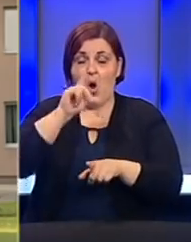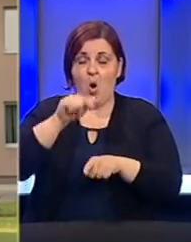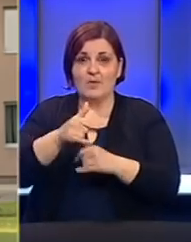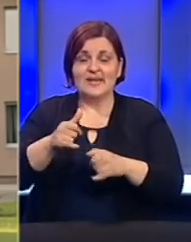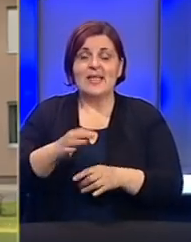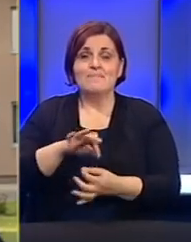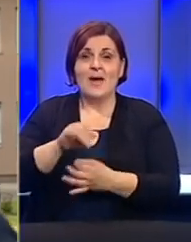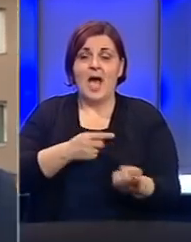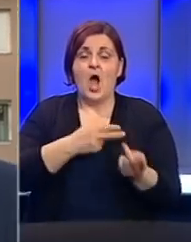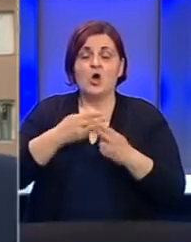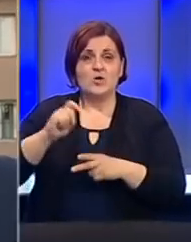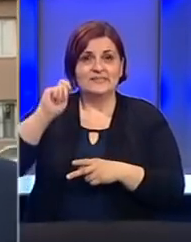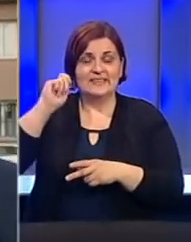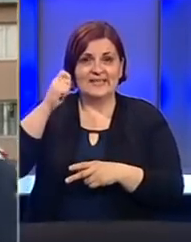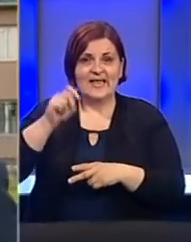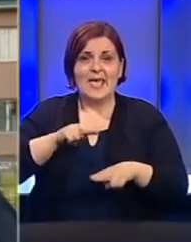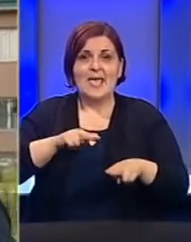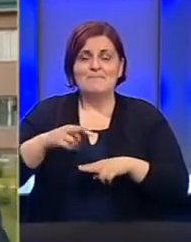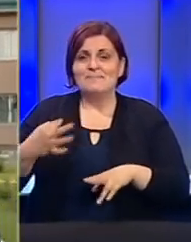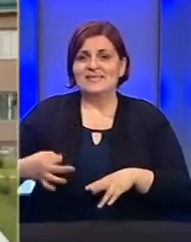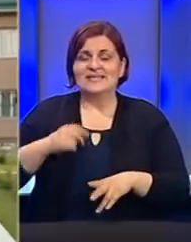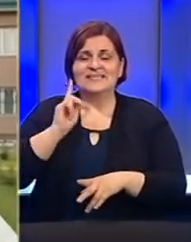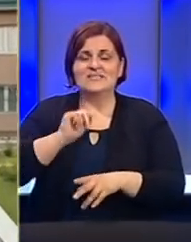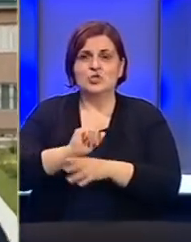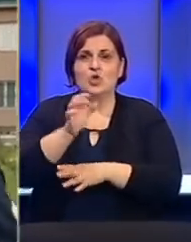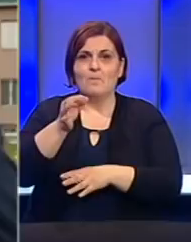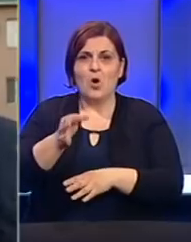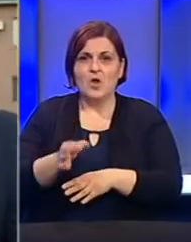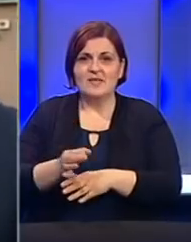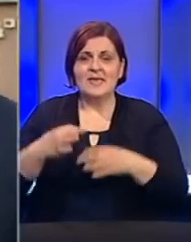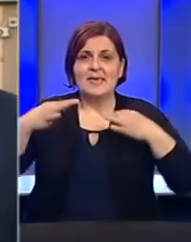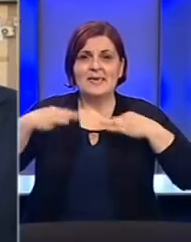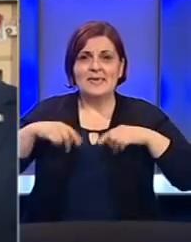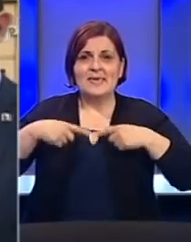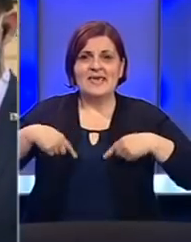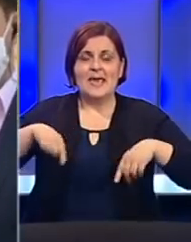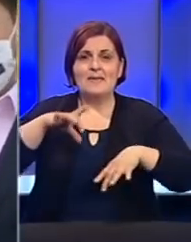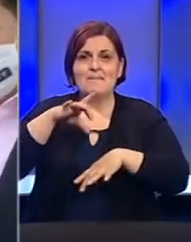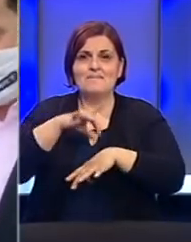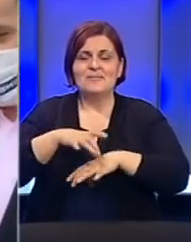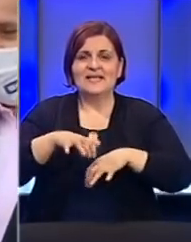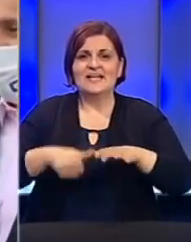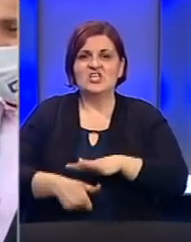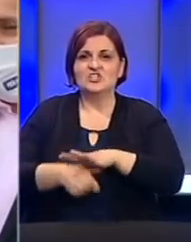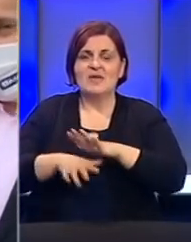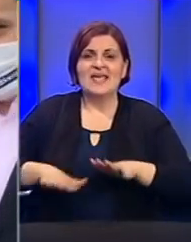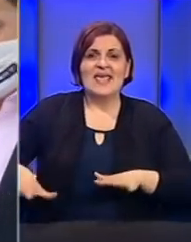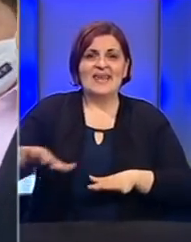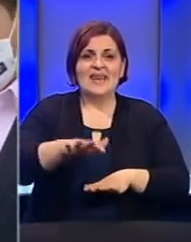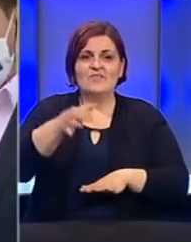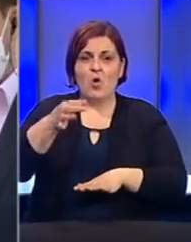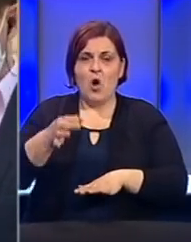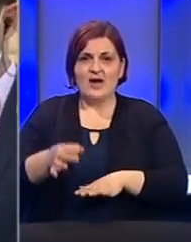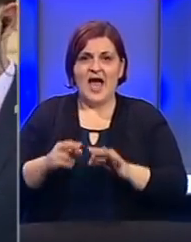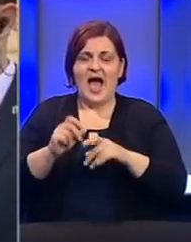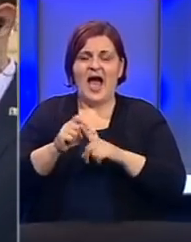Maglaja. Goste dnevnika je ministar zdravstva Zeničko-Dobojskog kantona i predsjedavajući medicinskog kriznog štaba na nivou kantona,